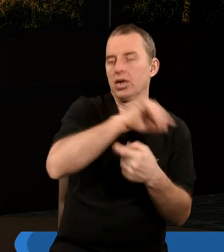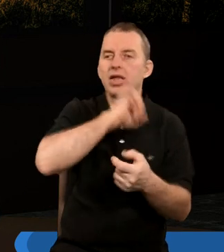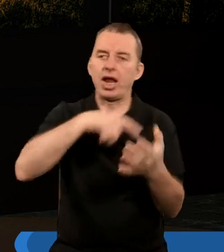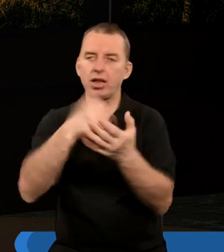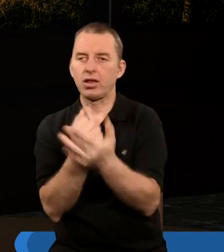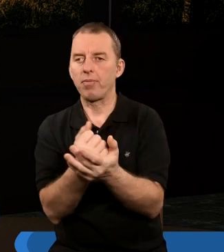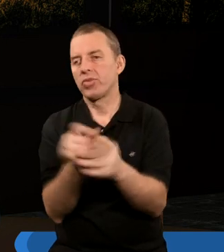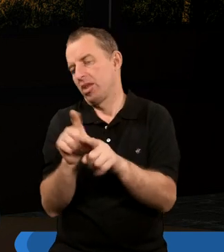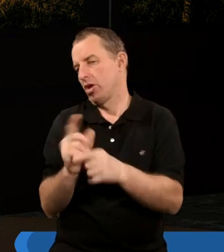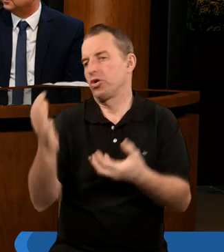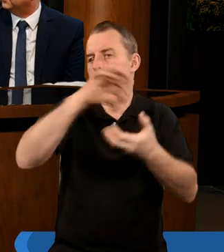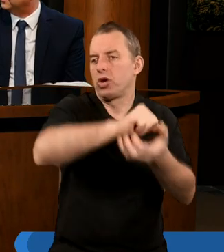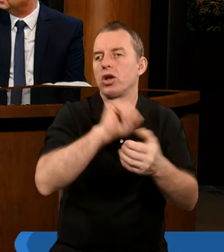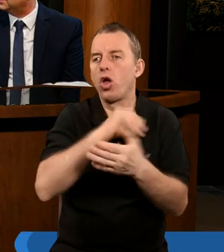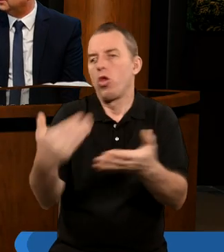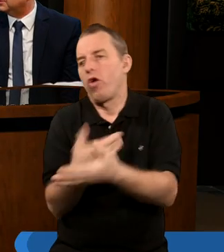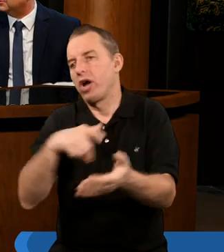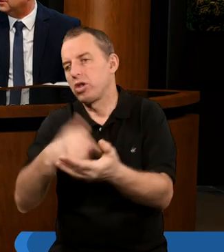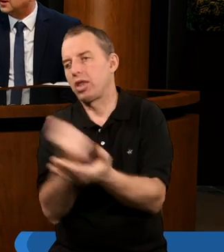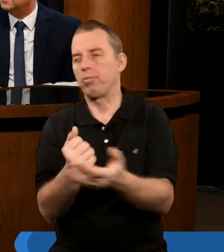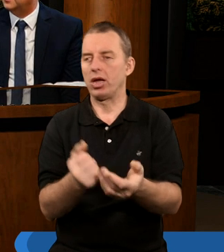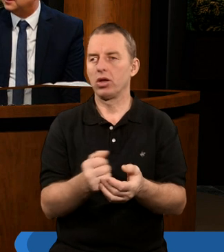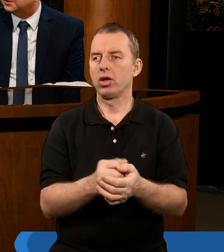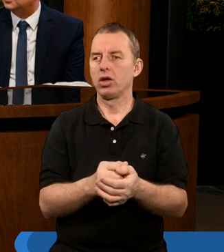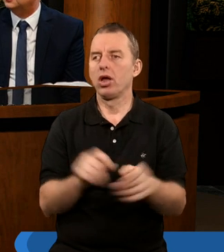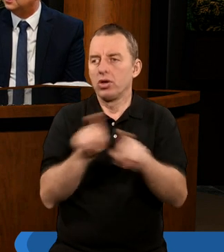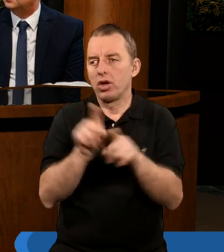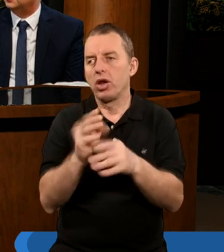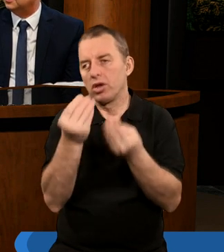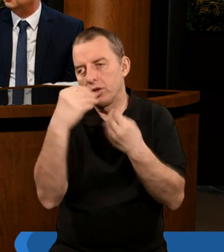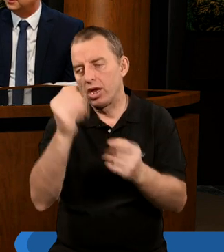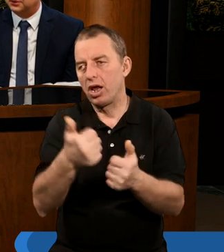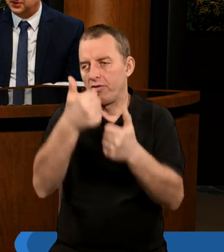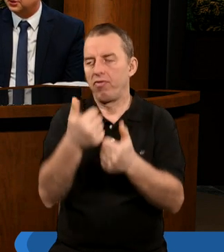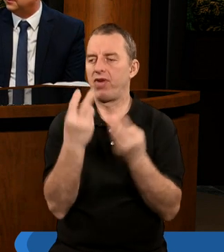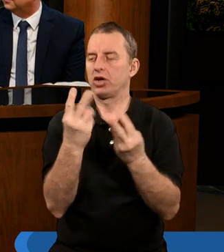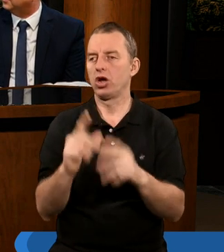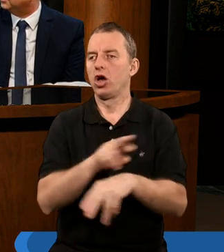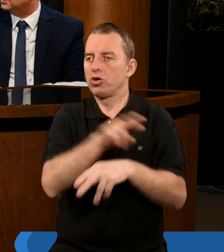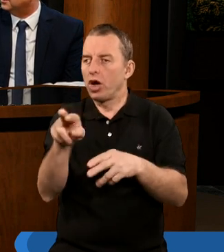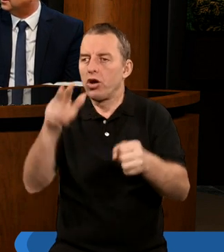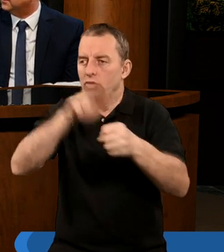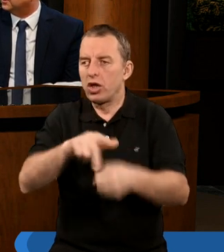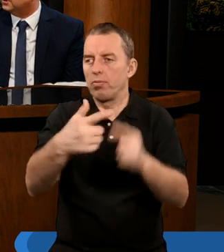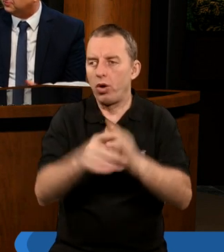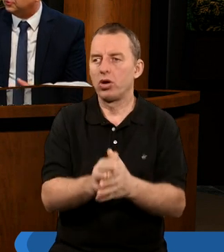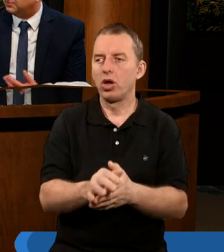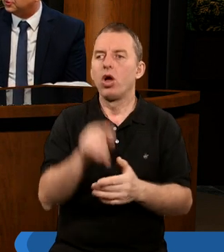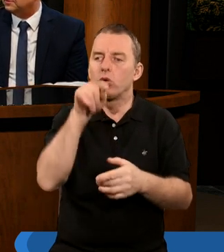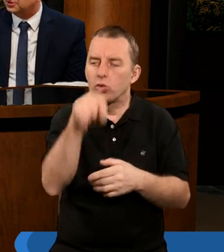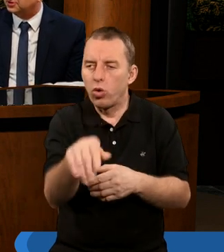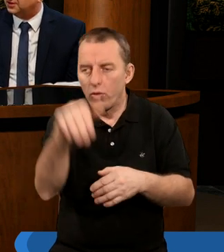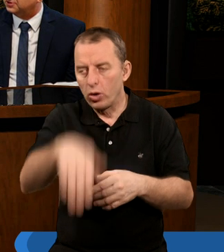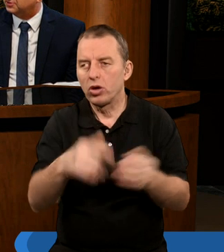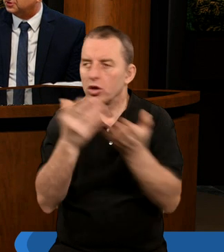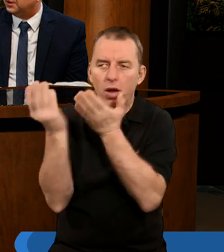Testamentu, warto sięgnąć do Nowego Testamentu, ale jest jeszcze jedna rzecz bardzo ważna w tym opisie, której tutaj